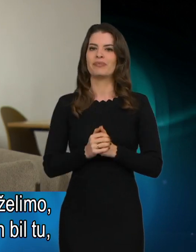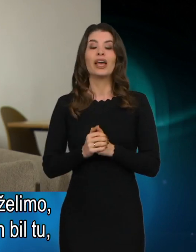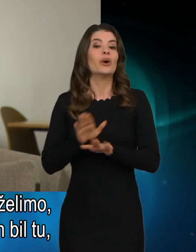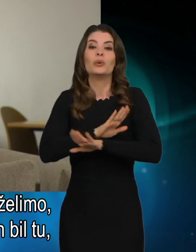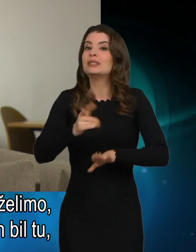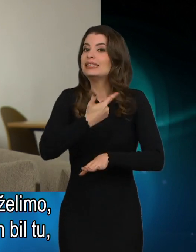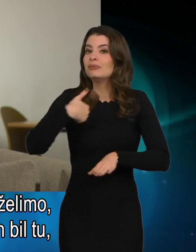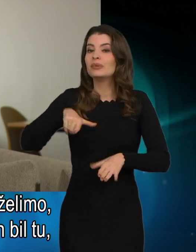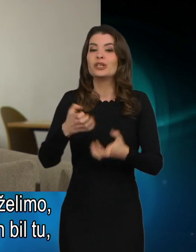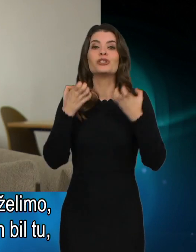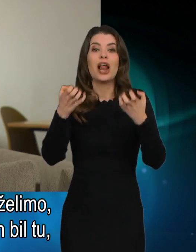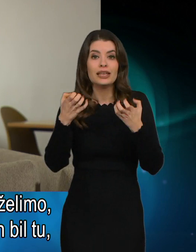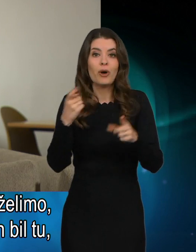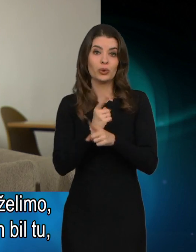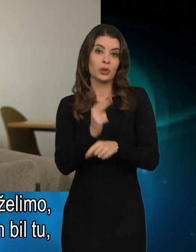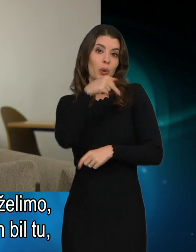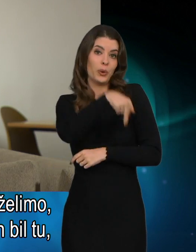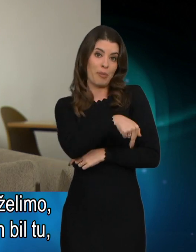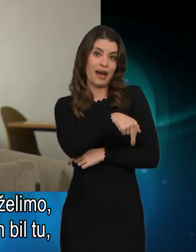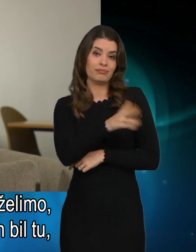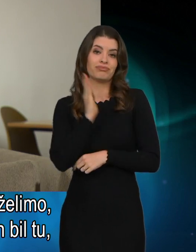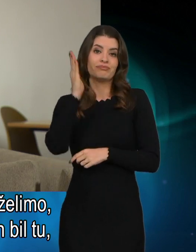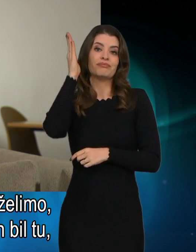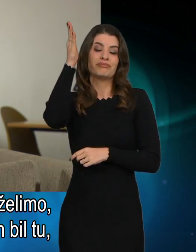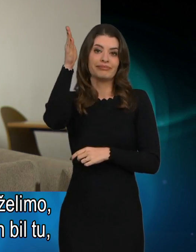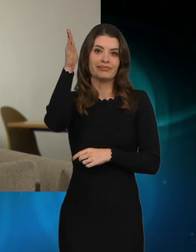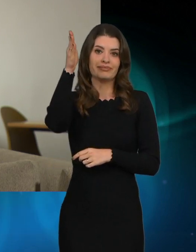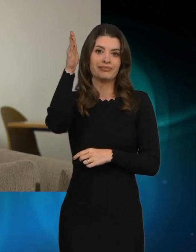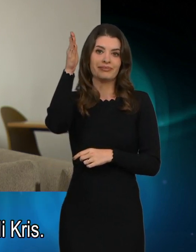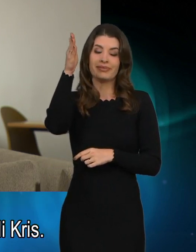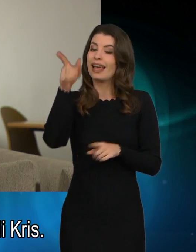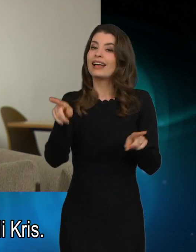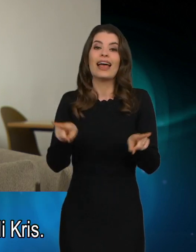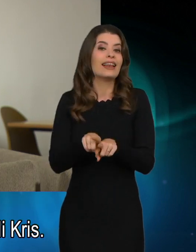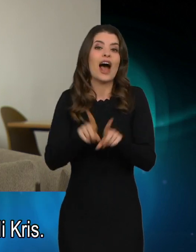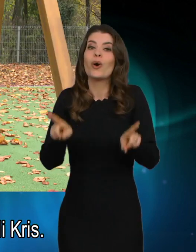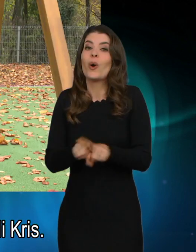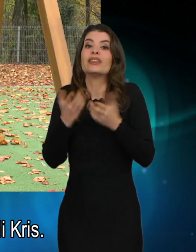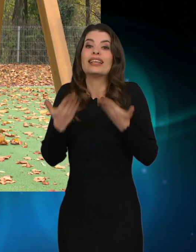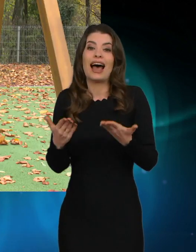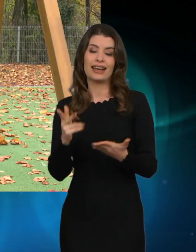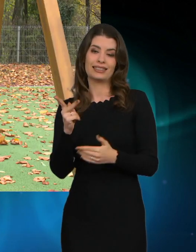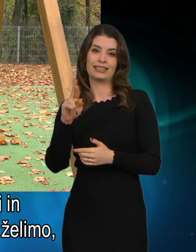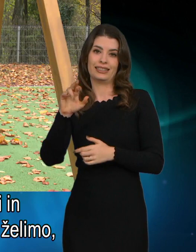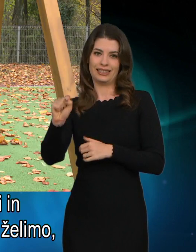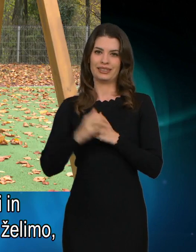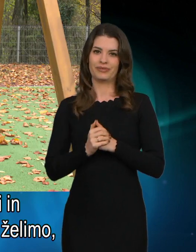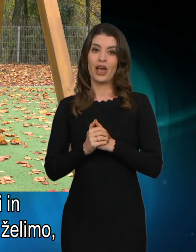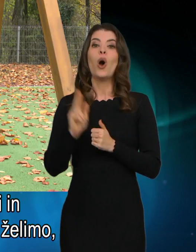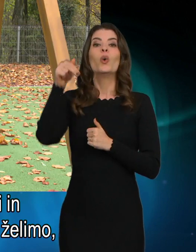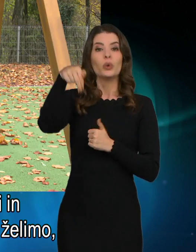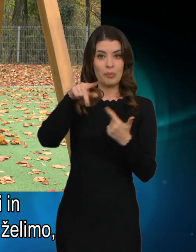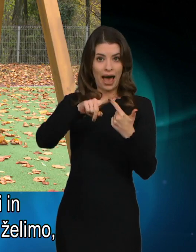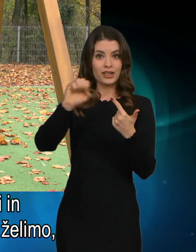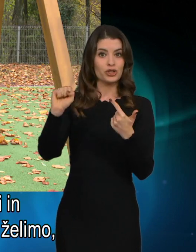želimo, da bi tudi Urbano nekoč bil tako kot je danes mali kris. Urbano špeli in celi